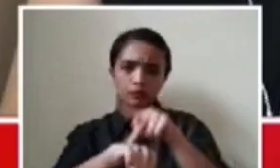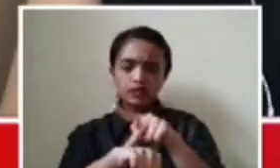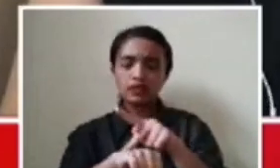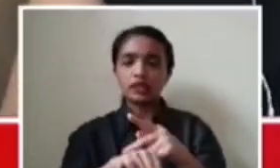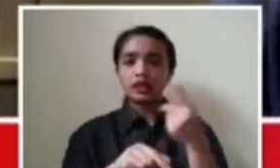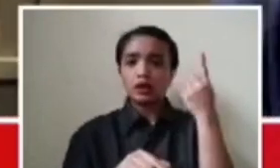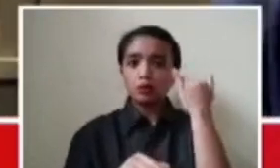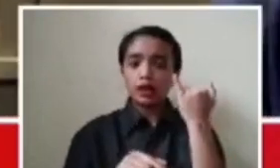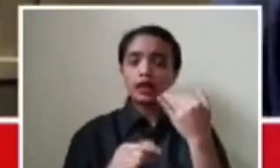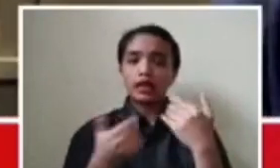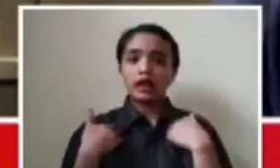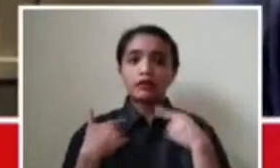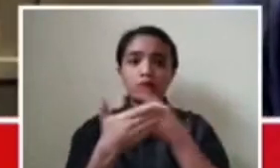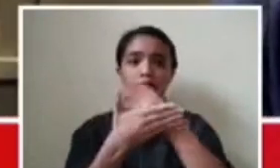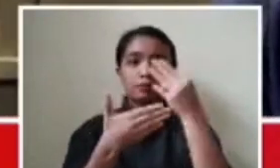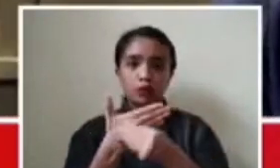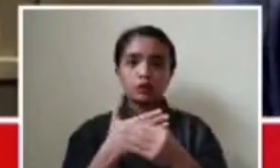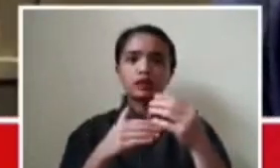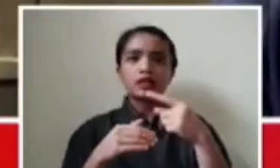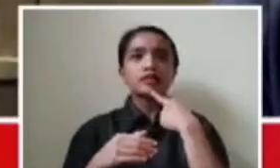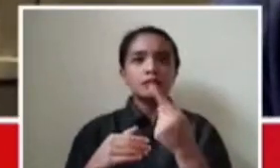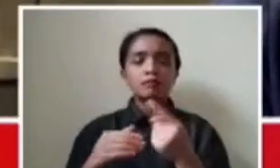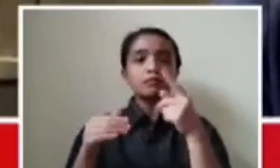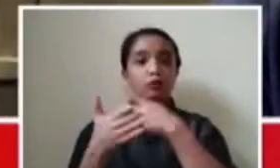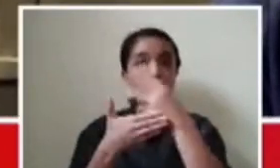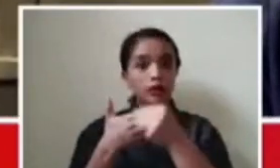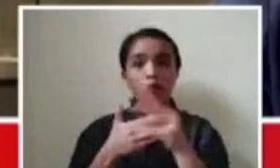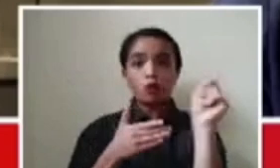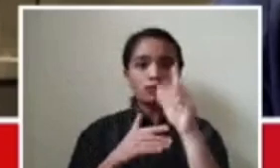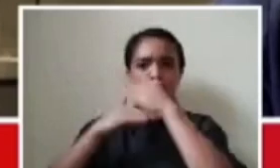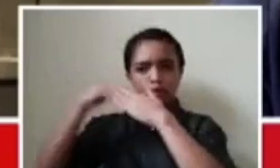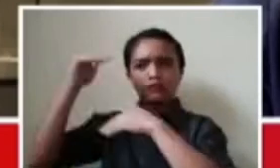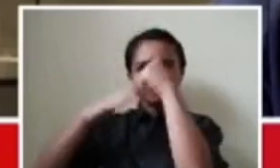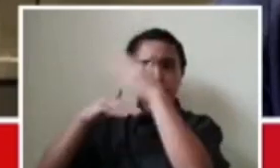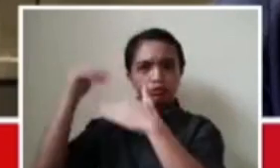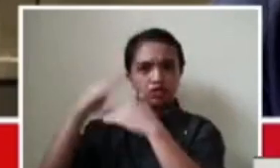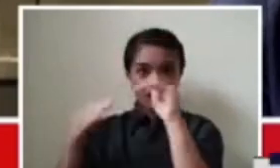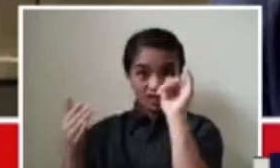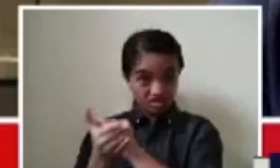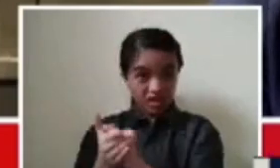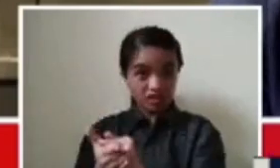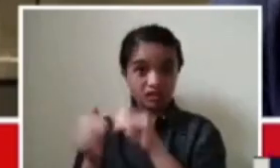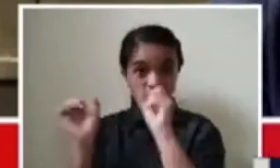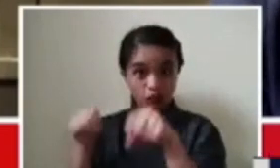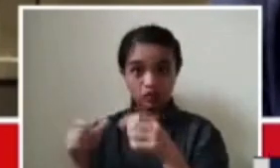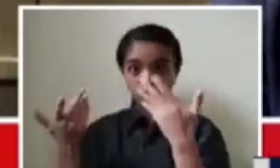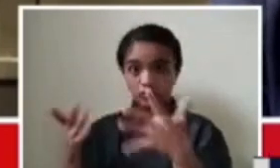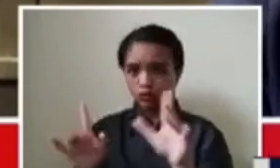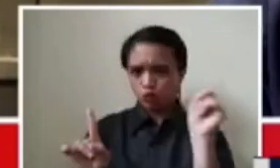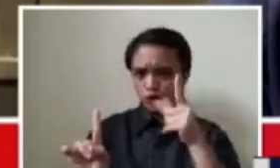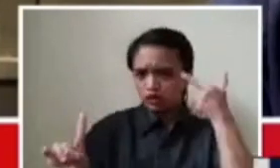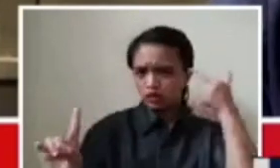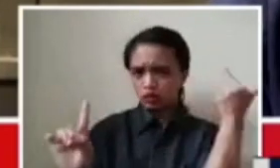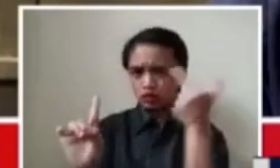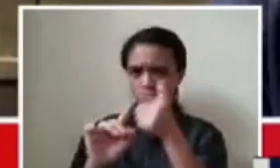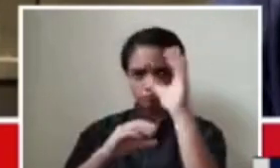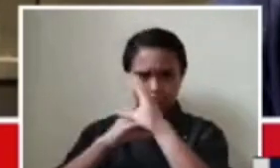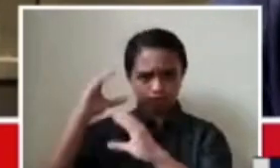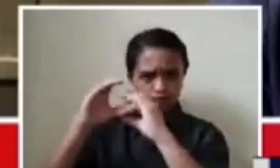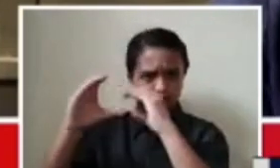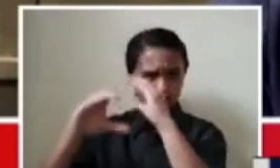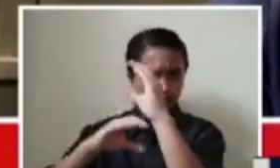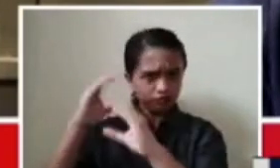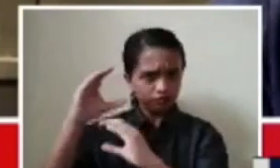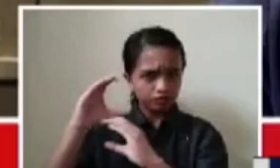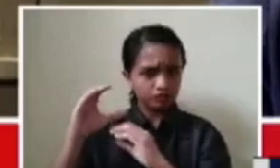where binigyan kami ng malaking target na nakuha naman namin yung target and that was even mas